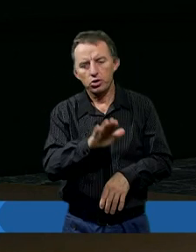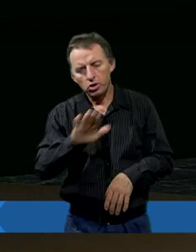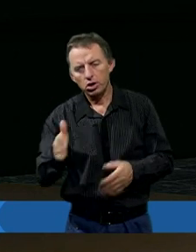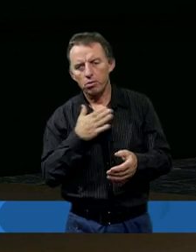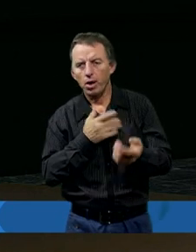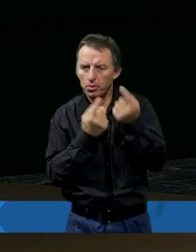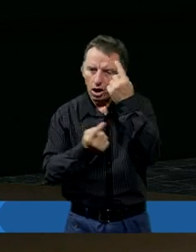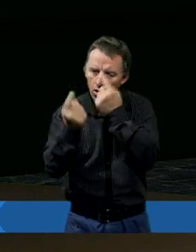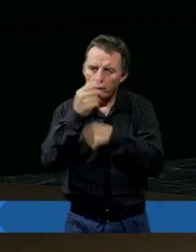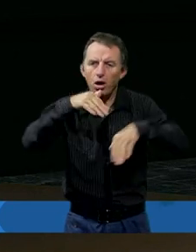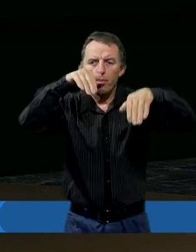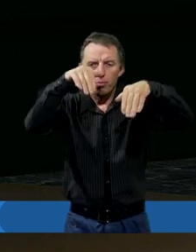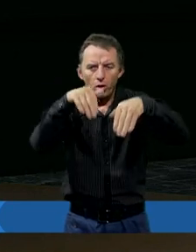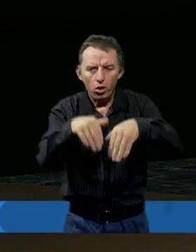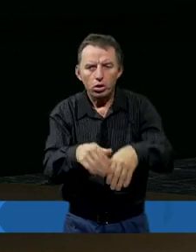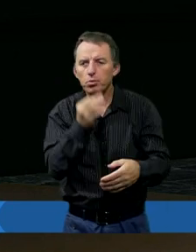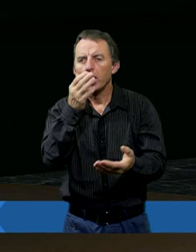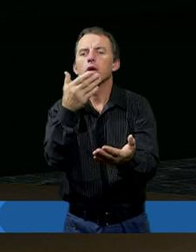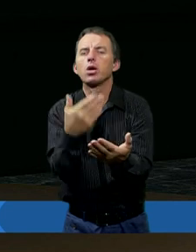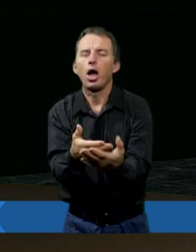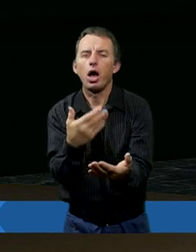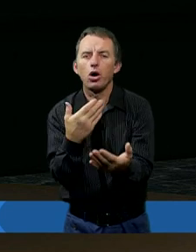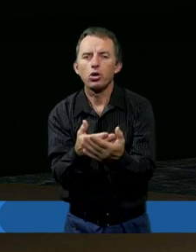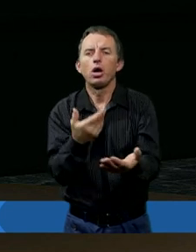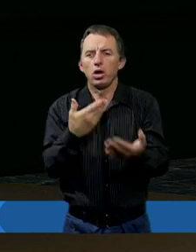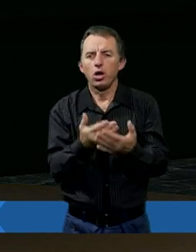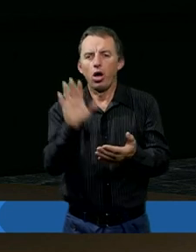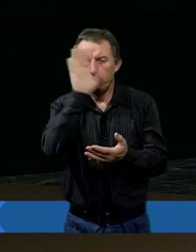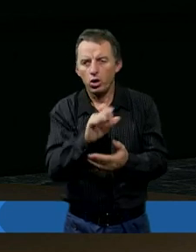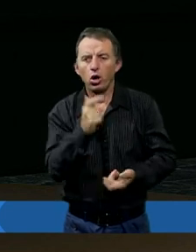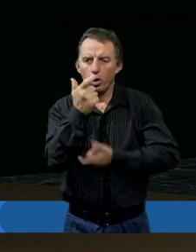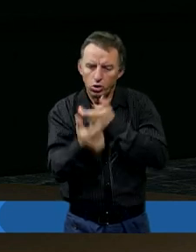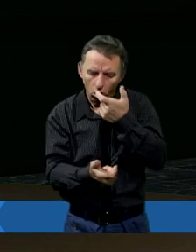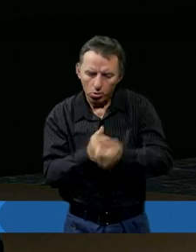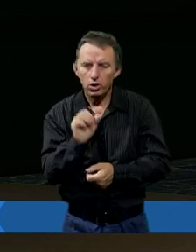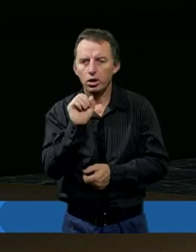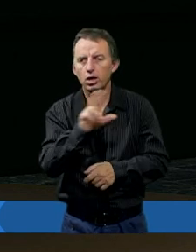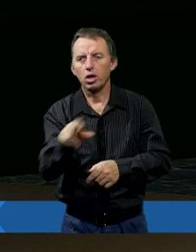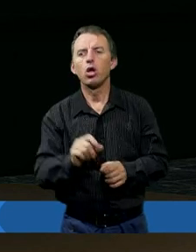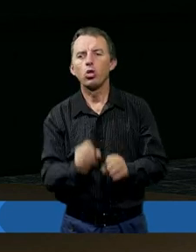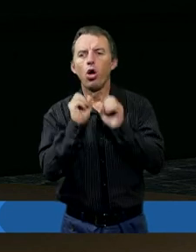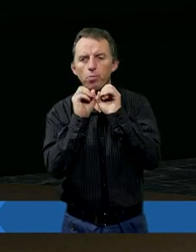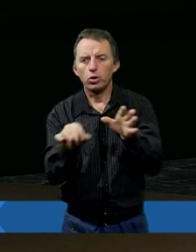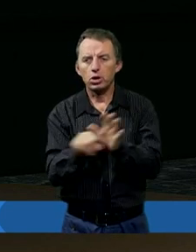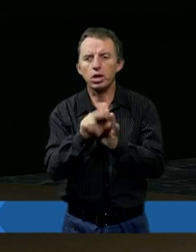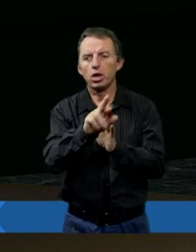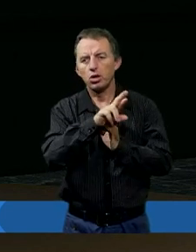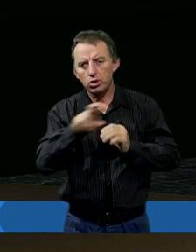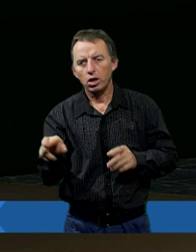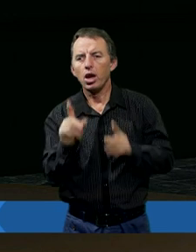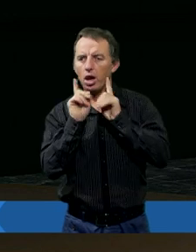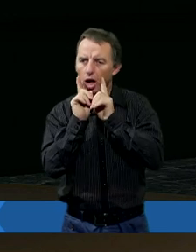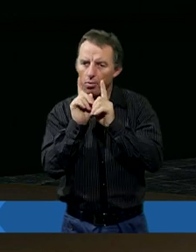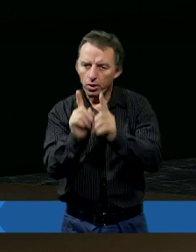mam na myśli Joba i można zadać pytanie dlaczego? Dlaczego Bóg robi takie rzeczy, dopuszcza do takich rzeczy i tak